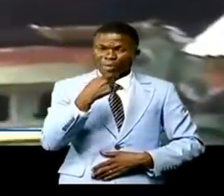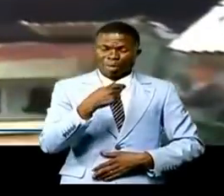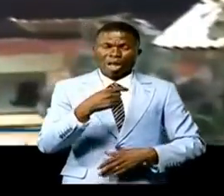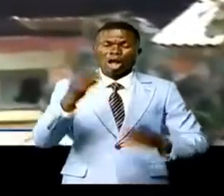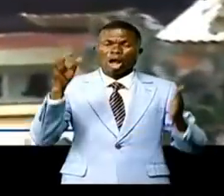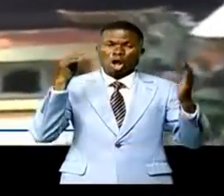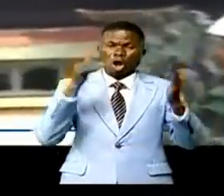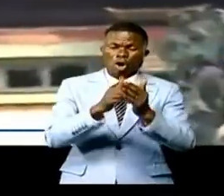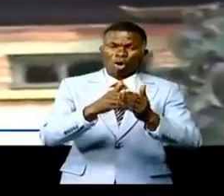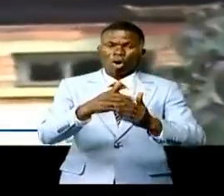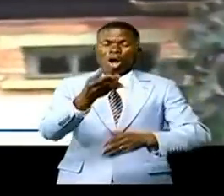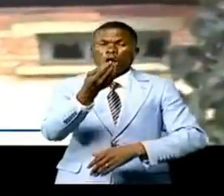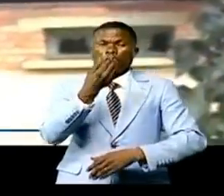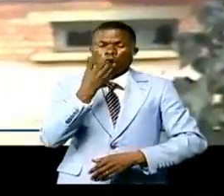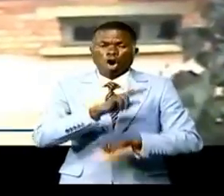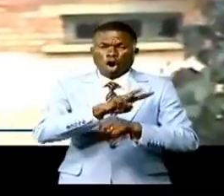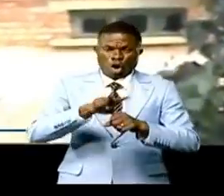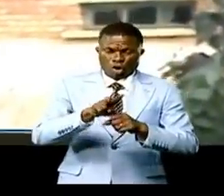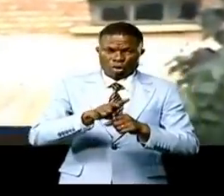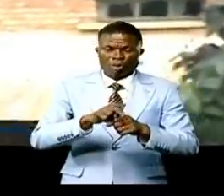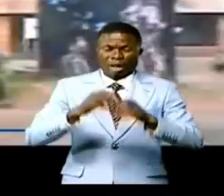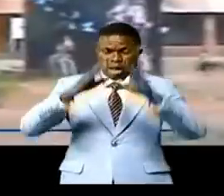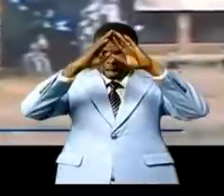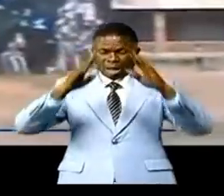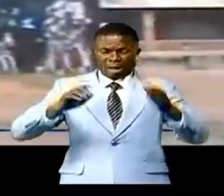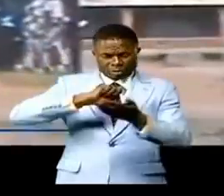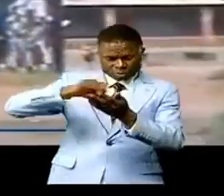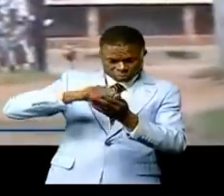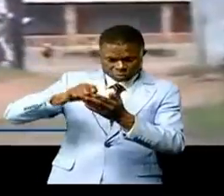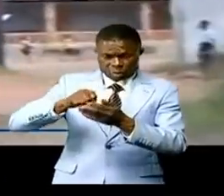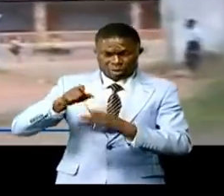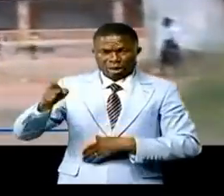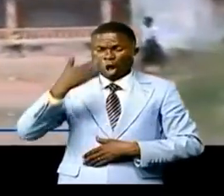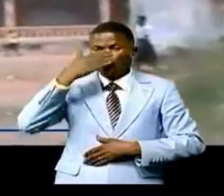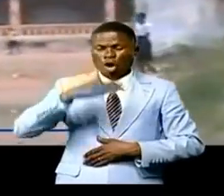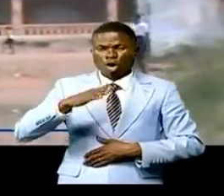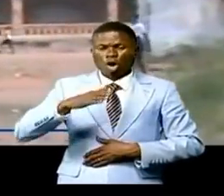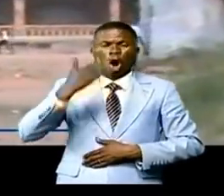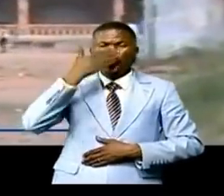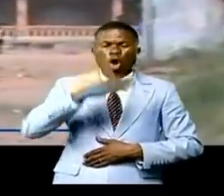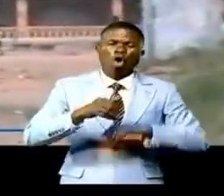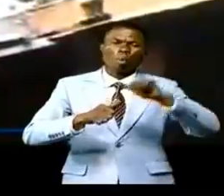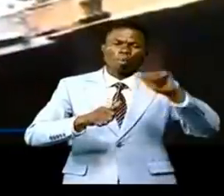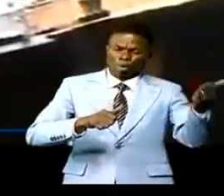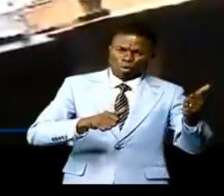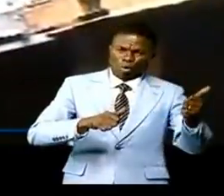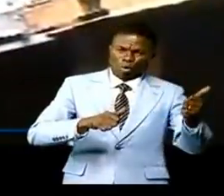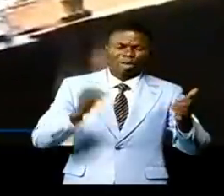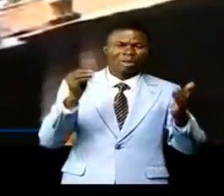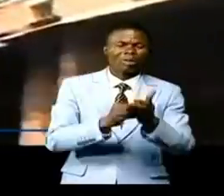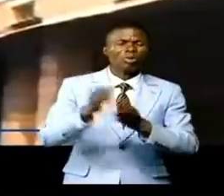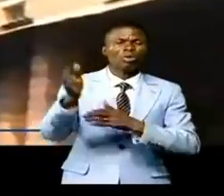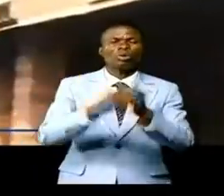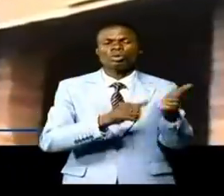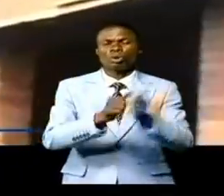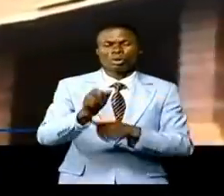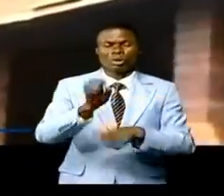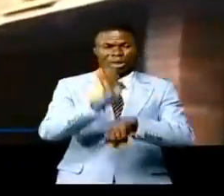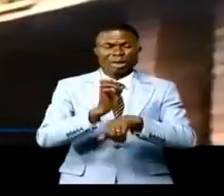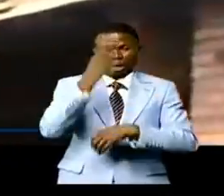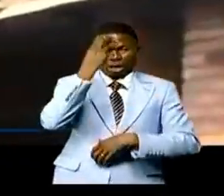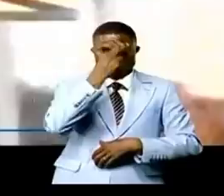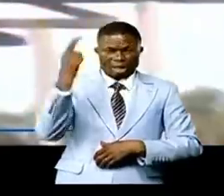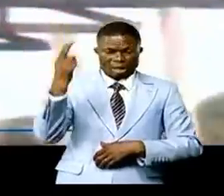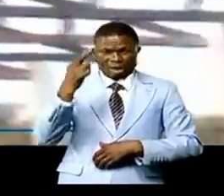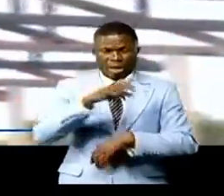et les laboratoires de l'hôpital général des références de l'Isala et du centre de santé ou potos qui sont emportés. L'église catholique,